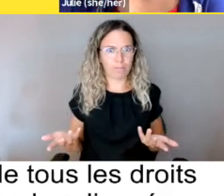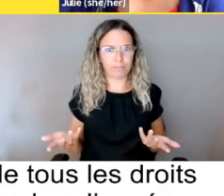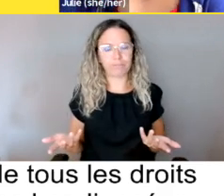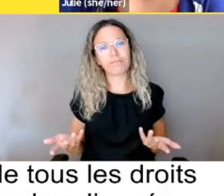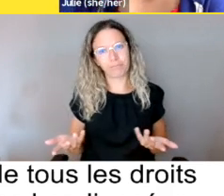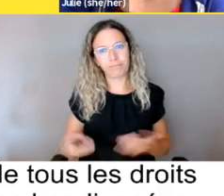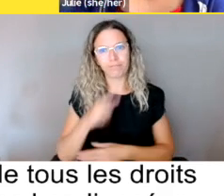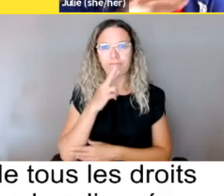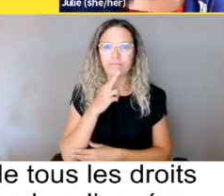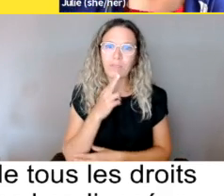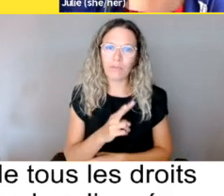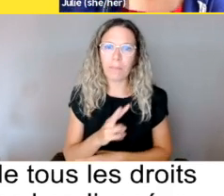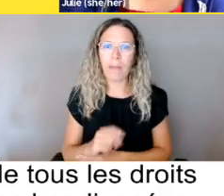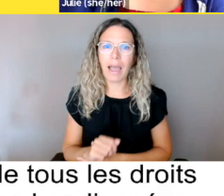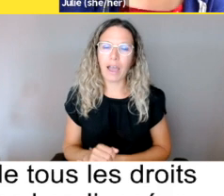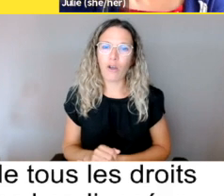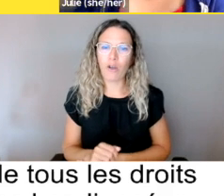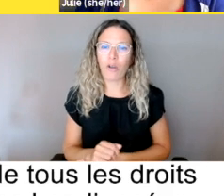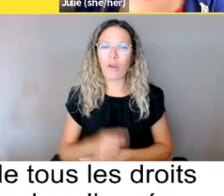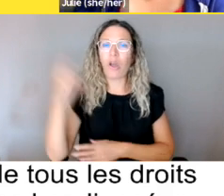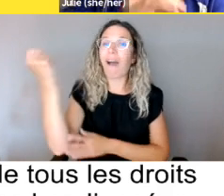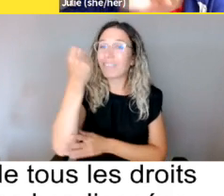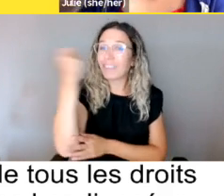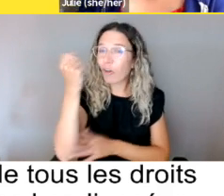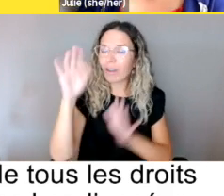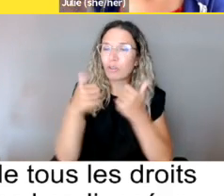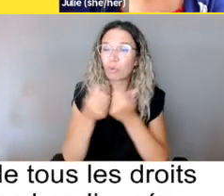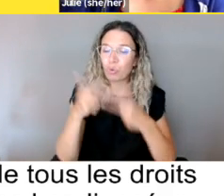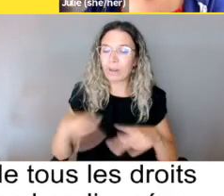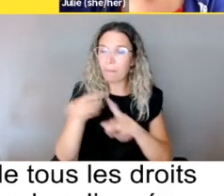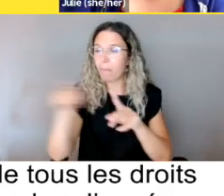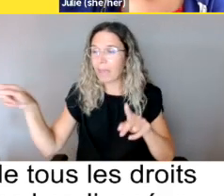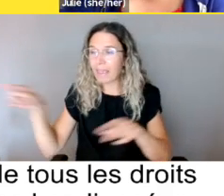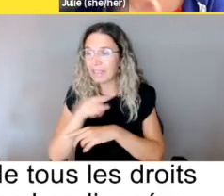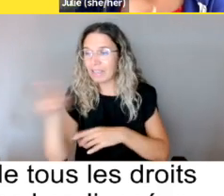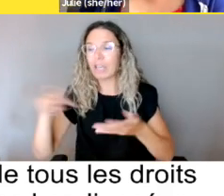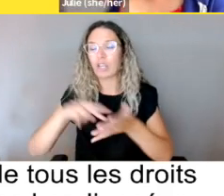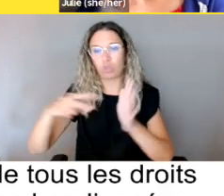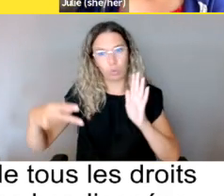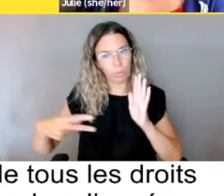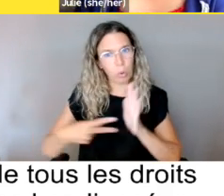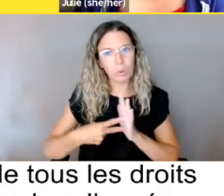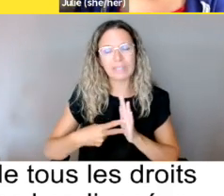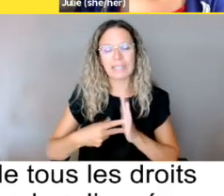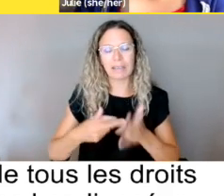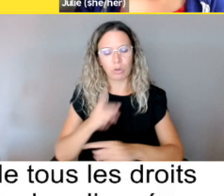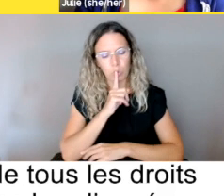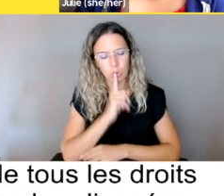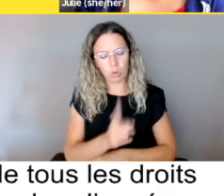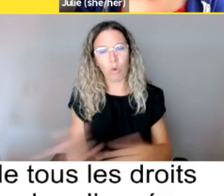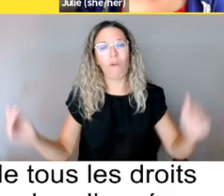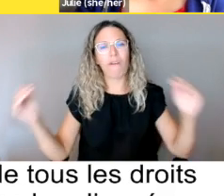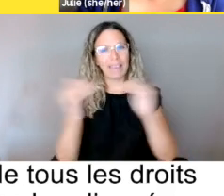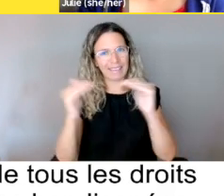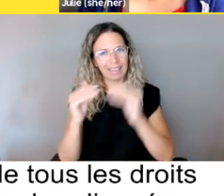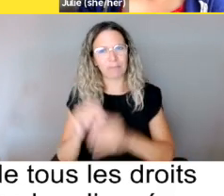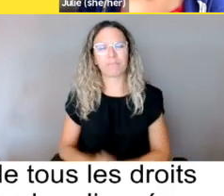Donc,'est vraiment, c'est, en théorie, tous ces pays-là sont supposés d'assurer l'équité.